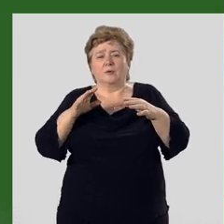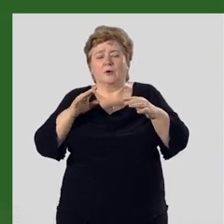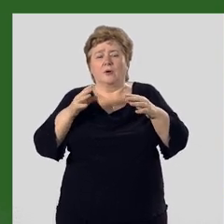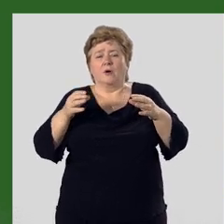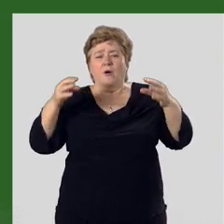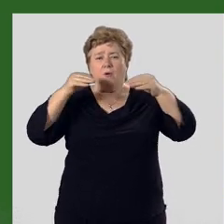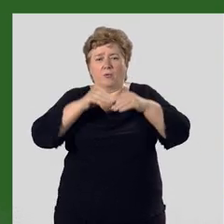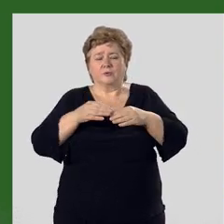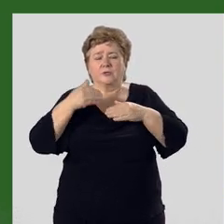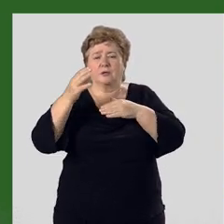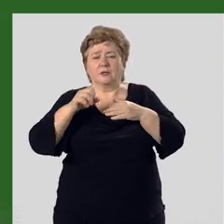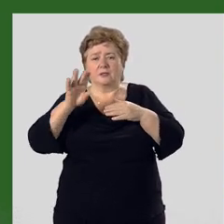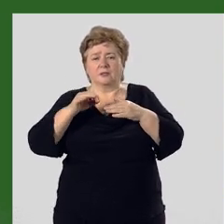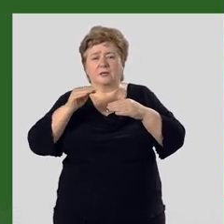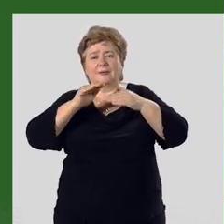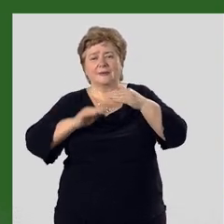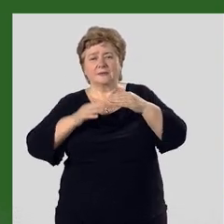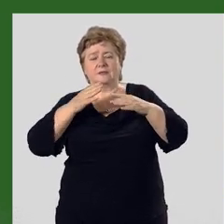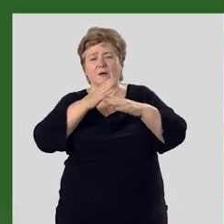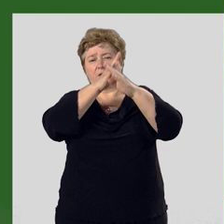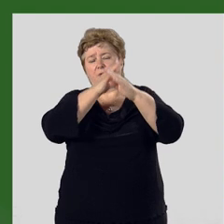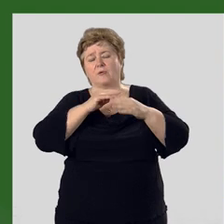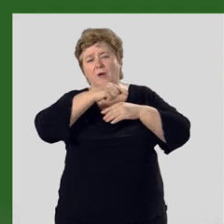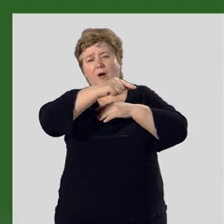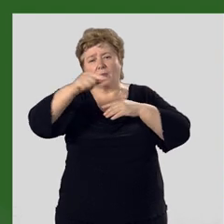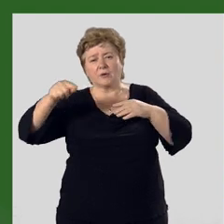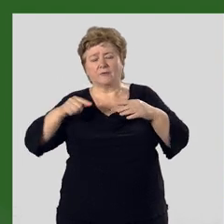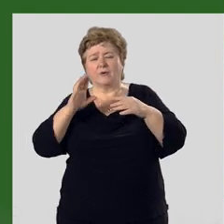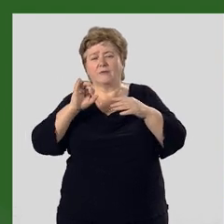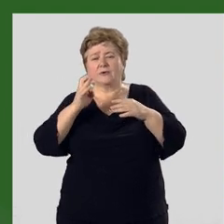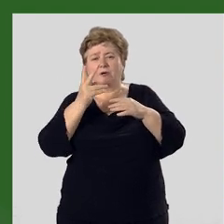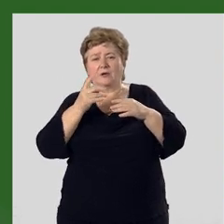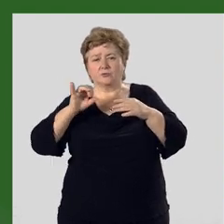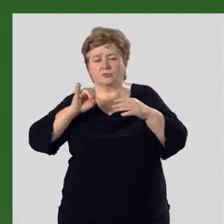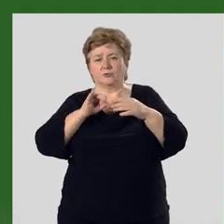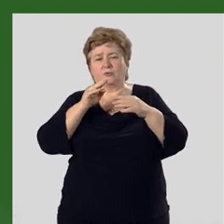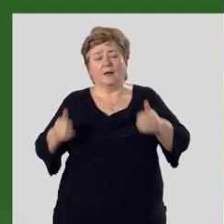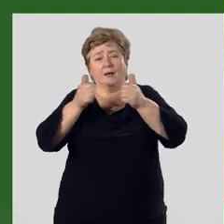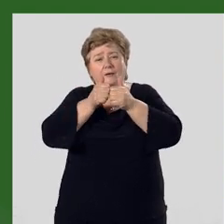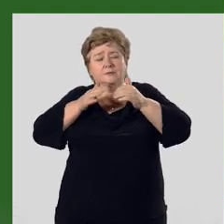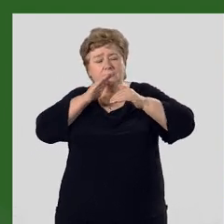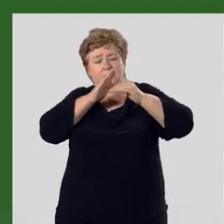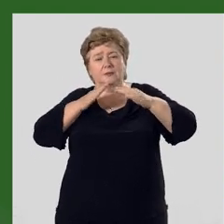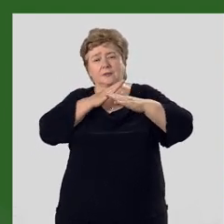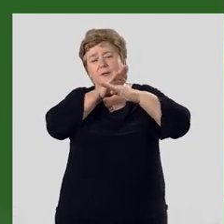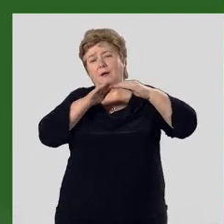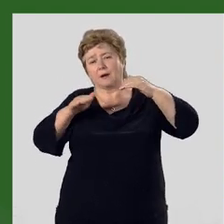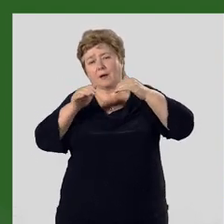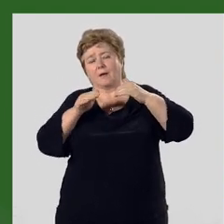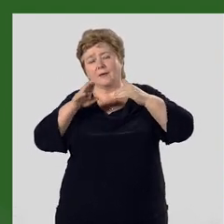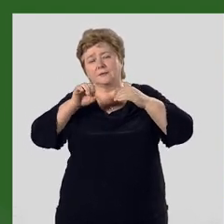относятся адыры и низкогорья, обрамляющие Ферганскую долину. Предгорья хребтов